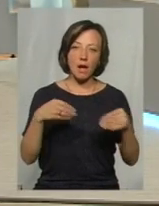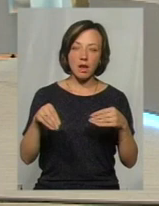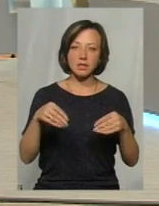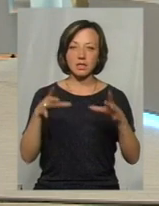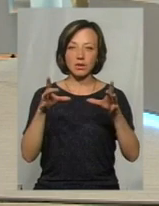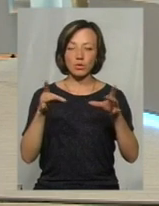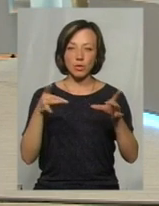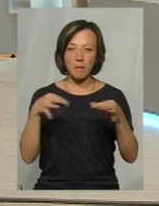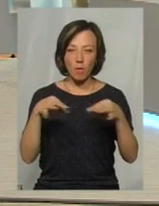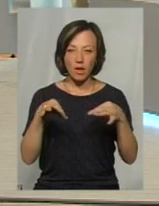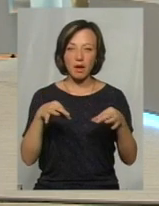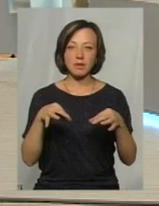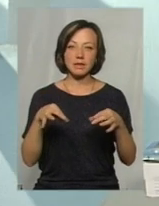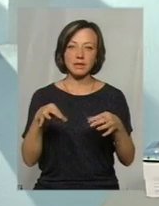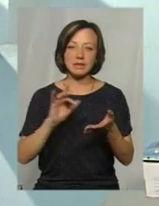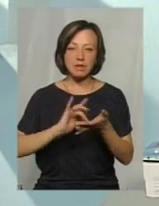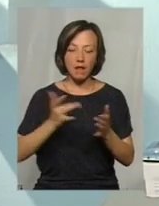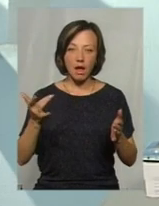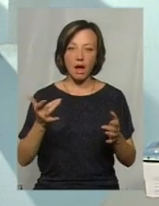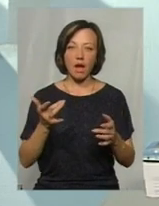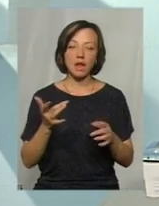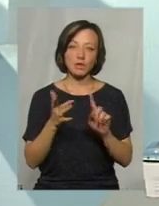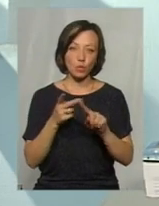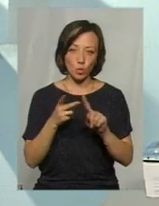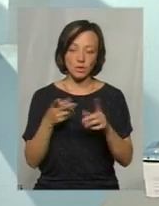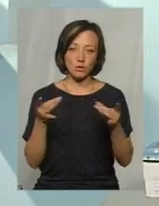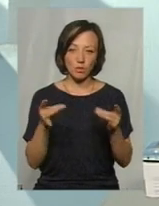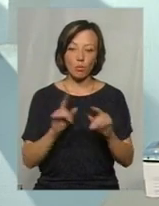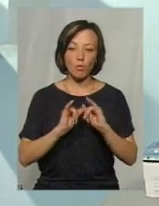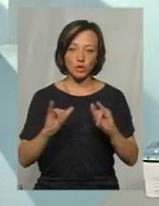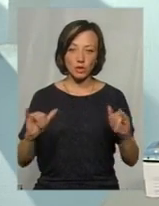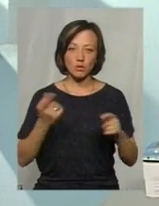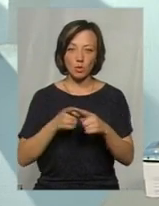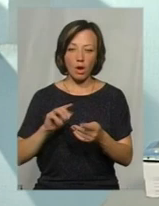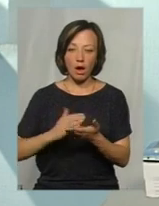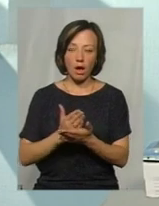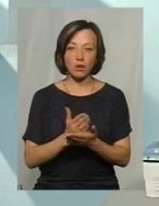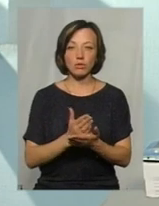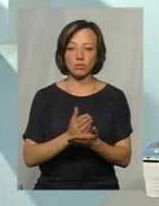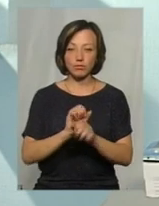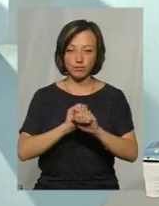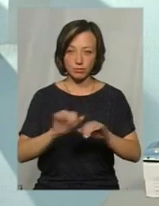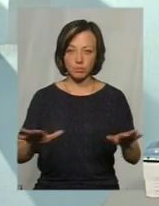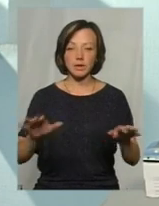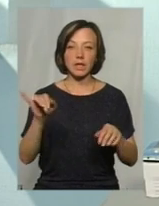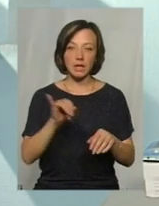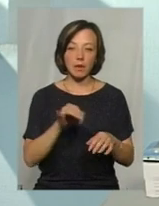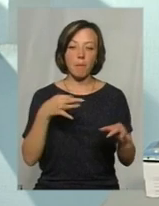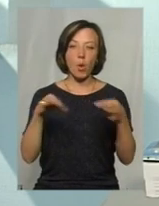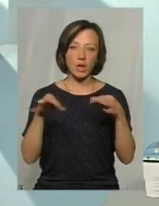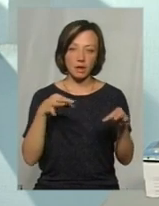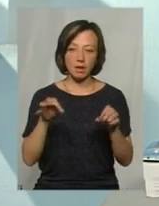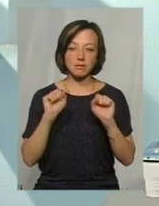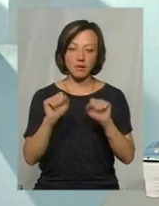скла. В турсировини. в турсировини. І ми скоро будемо поширювати цю карту в люди, і, думаю, поліетилен ми також